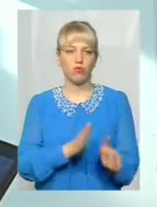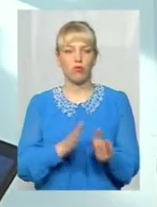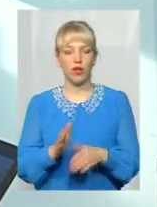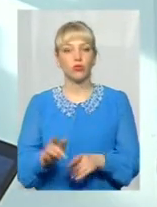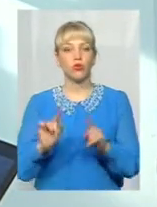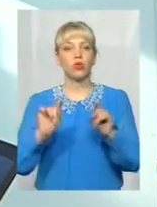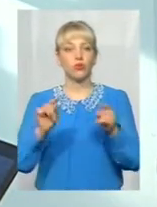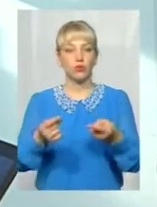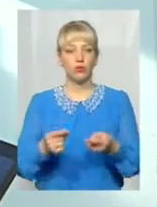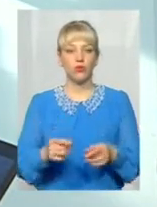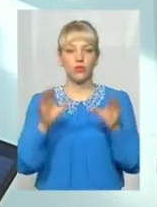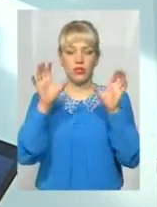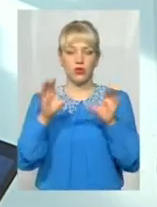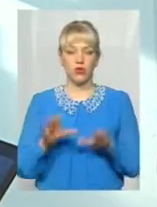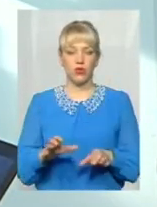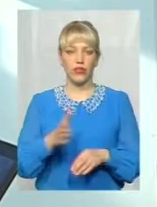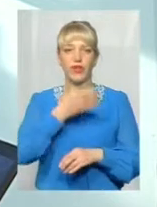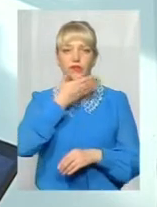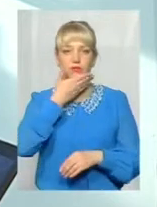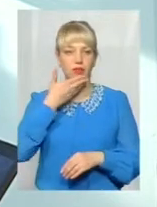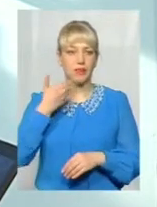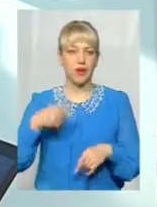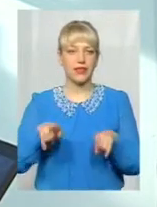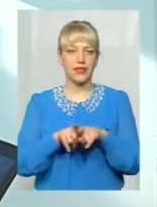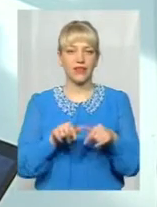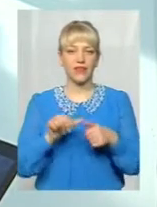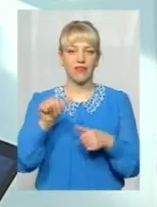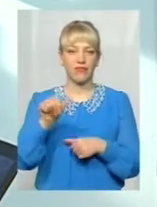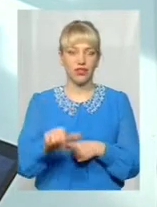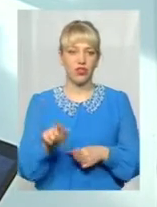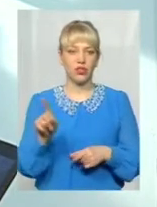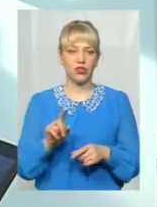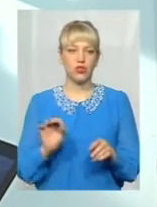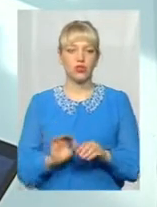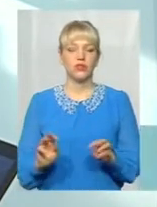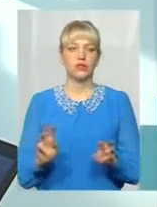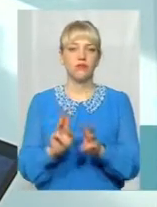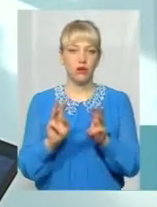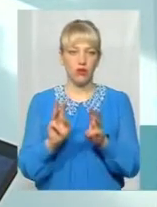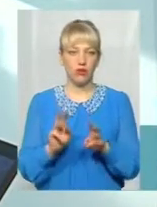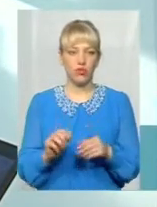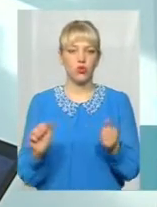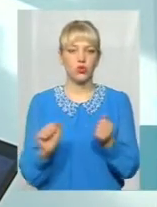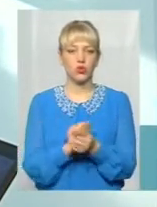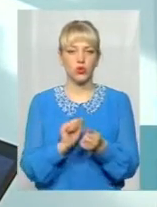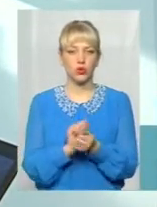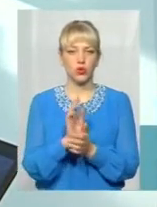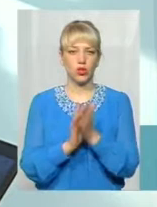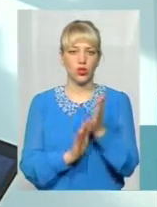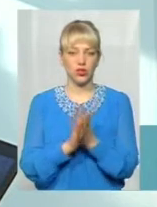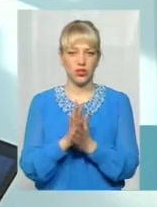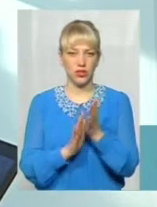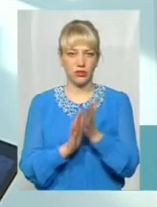Тому і законодавство не має таких винятків, що спалювання сухої рослинності, в тому числі на